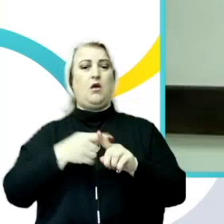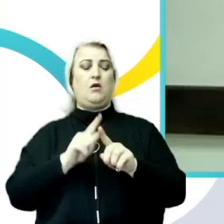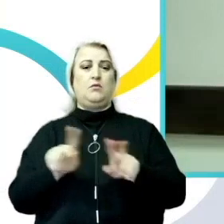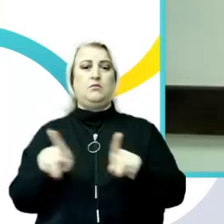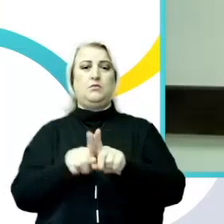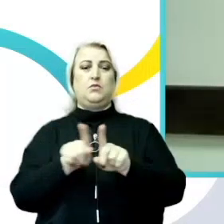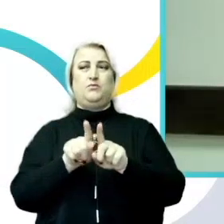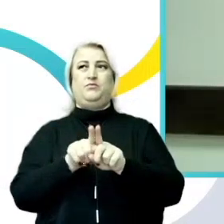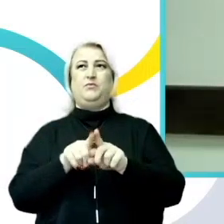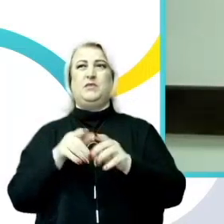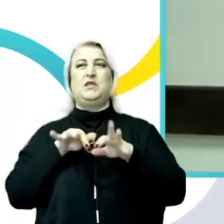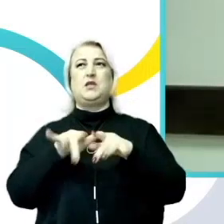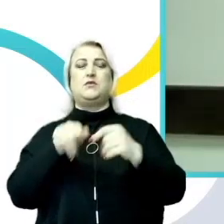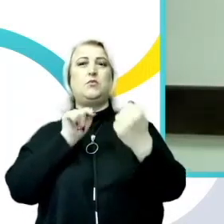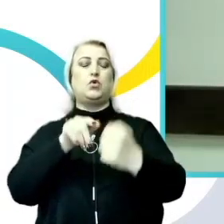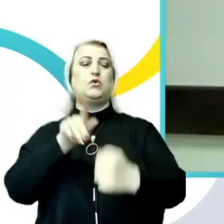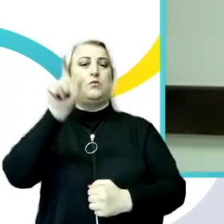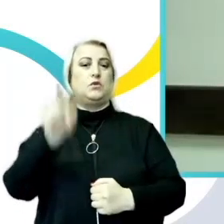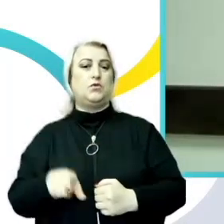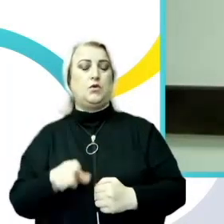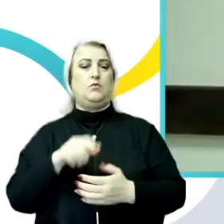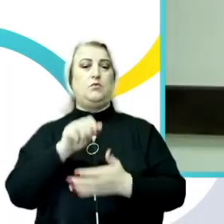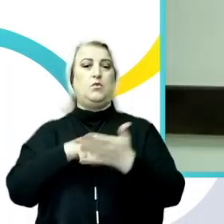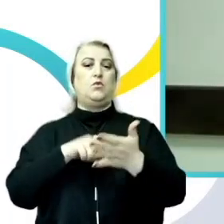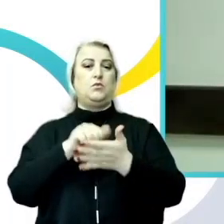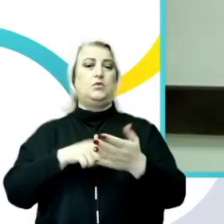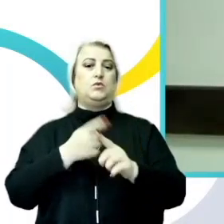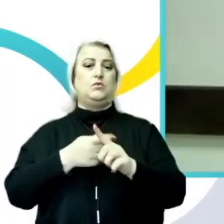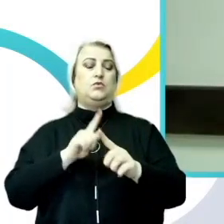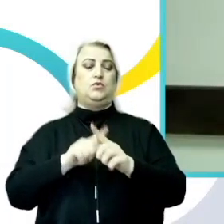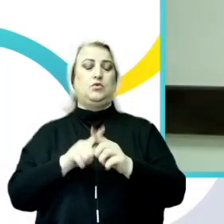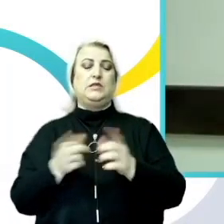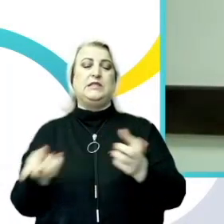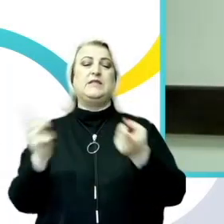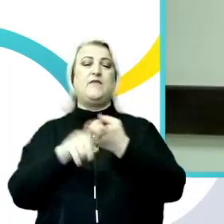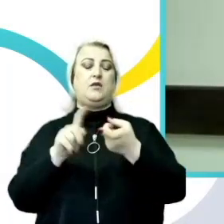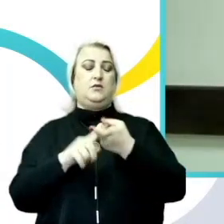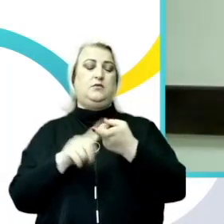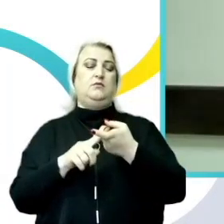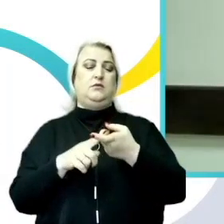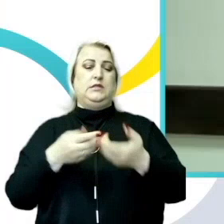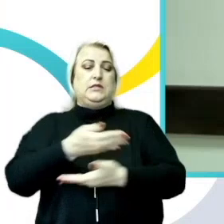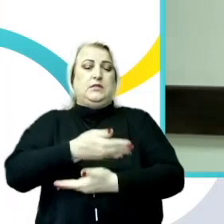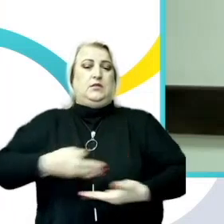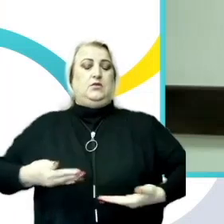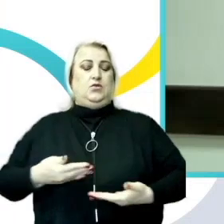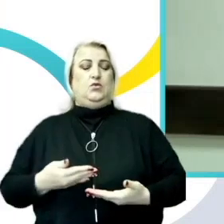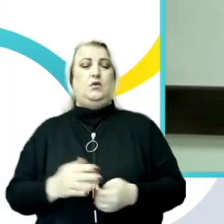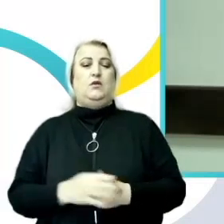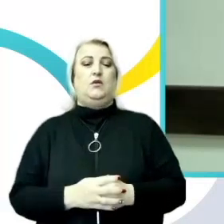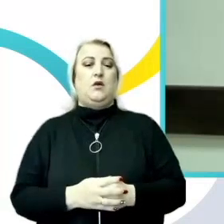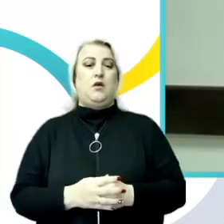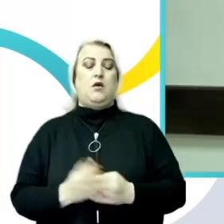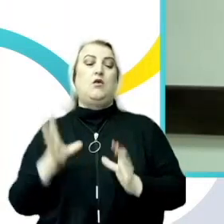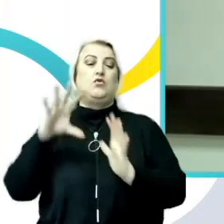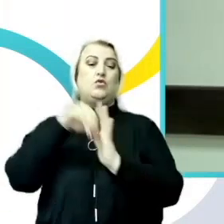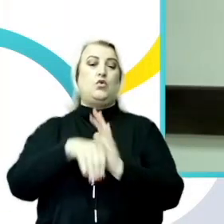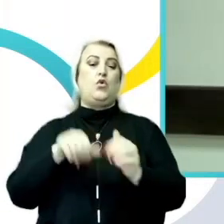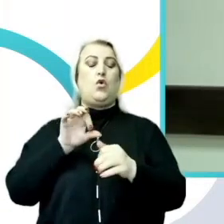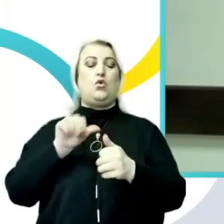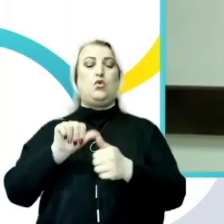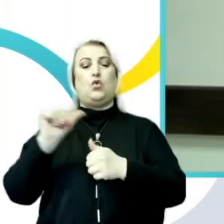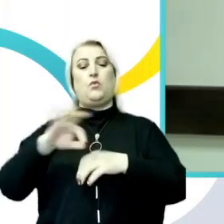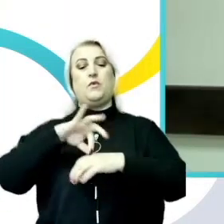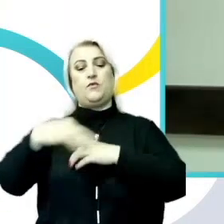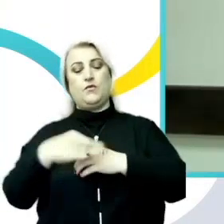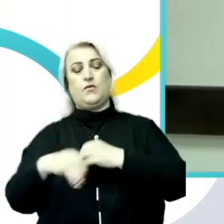unui persoană pe motive ce au de a face cu genul sau sexul acestei persoane. Și include, pe lângă violența domestică, violul,